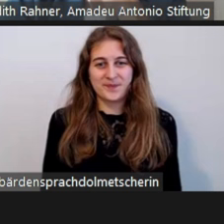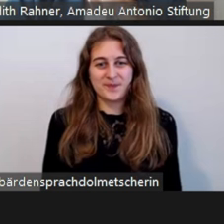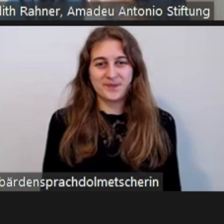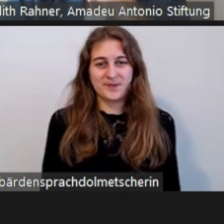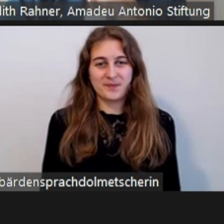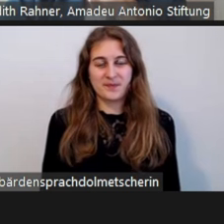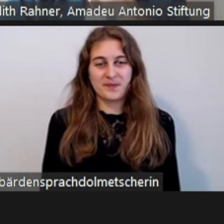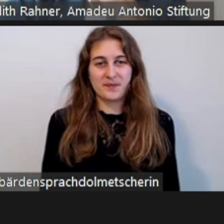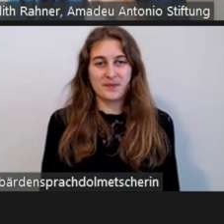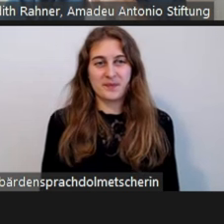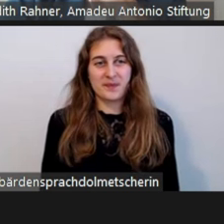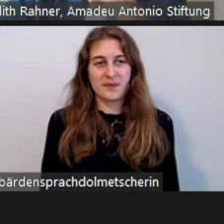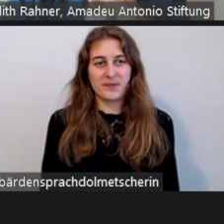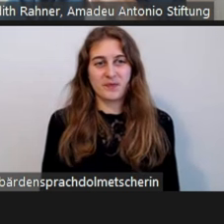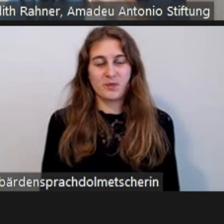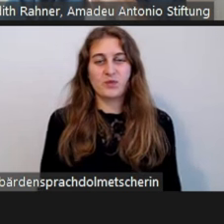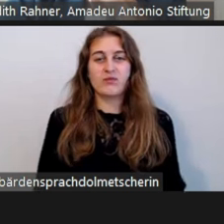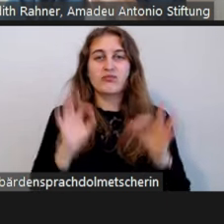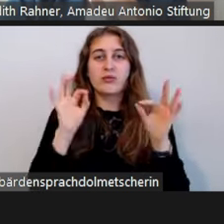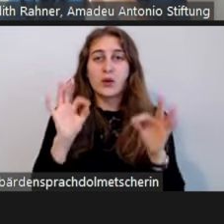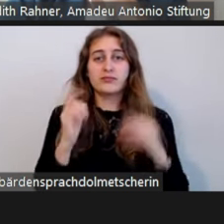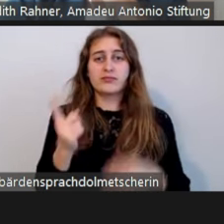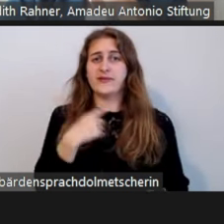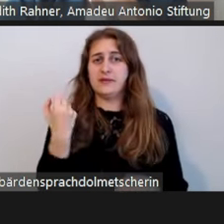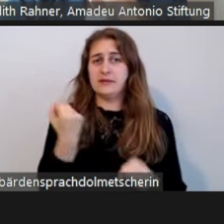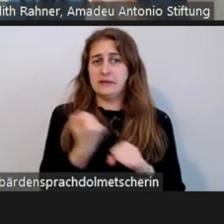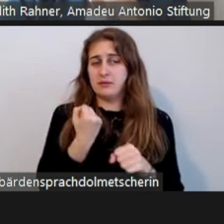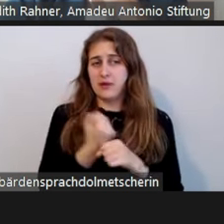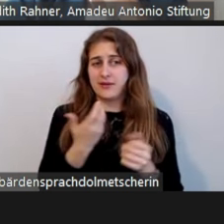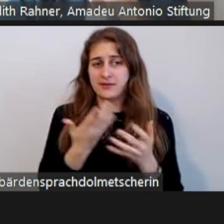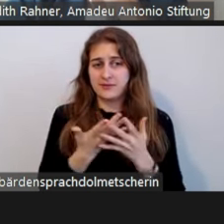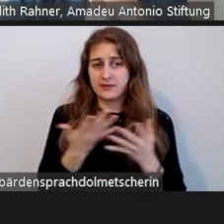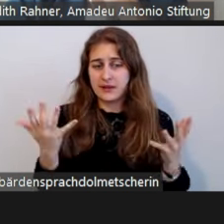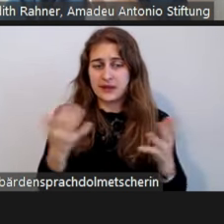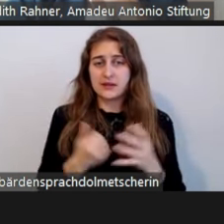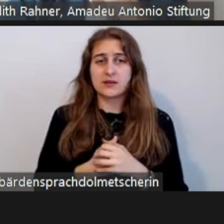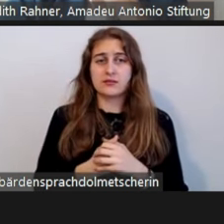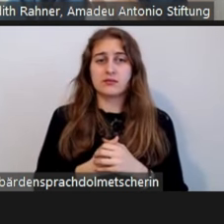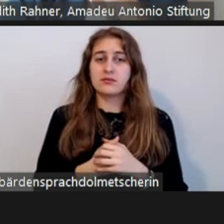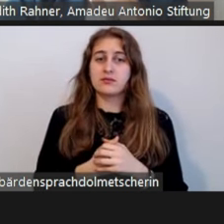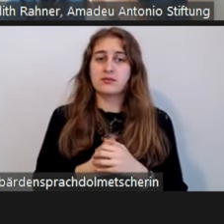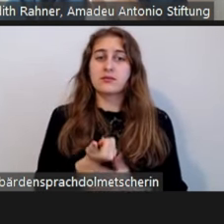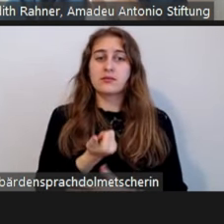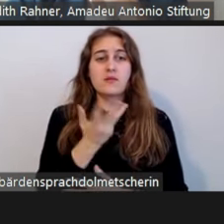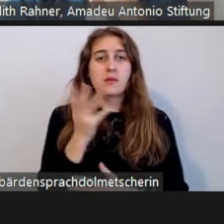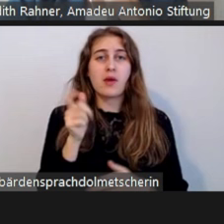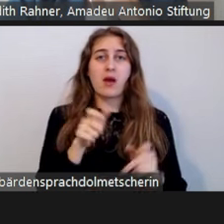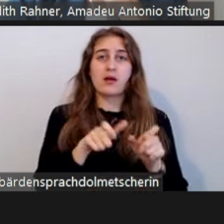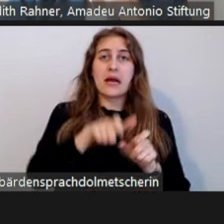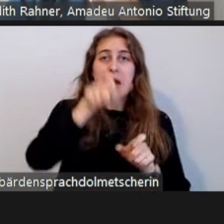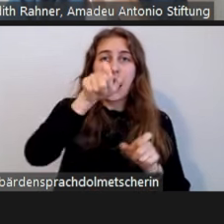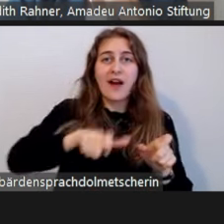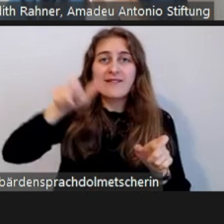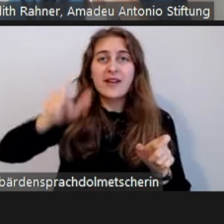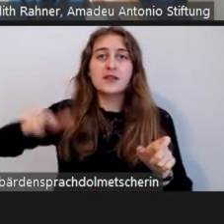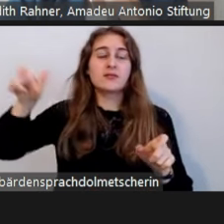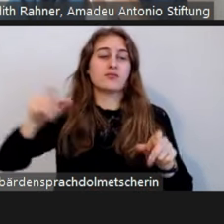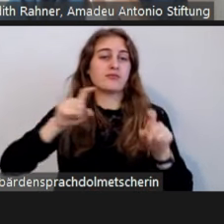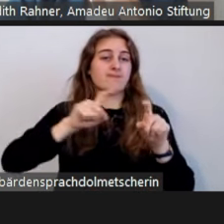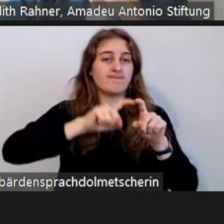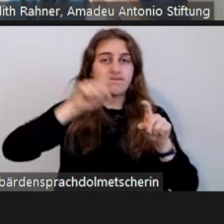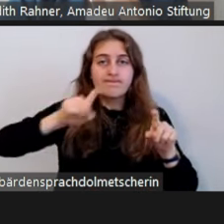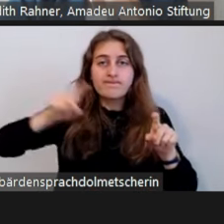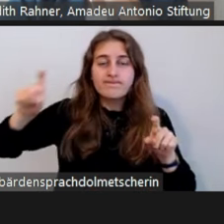Was wir gemacht haben, wir haben diverse Grafiken und Diagramme auch so ein bisschen Visualisierung